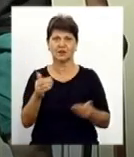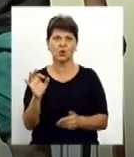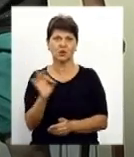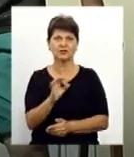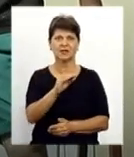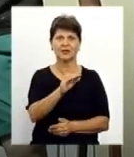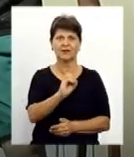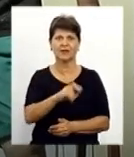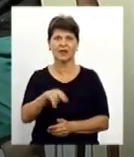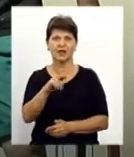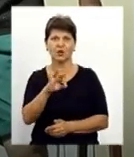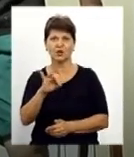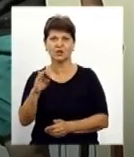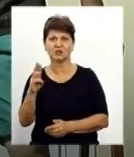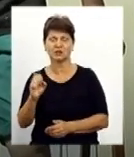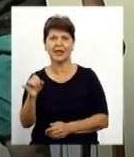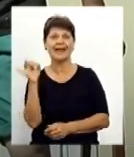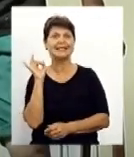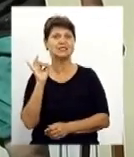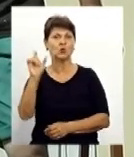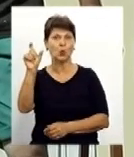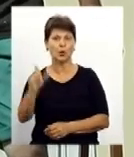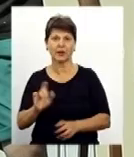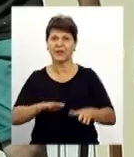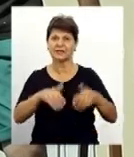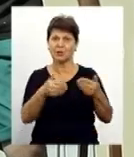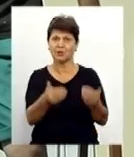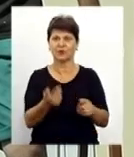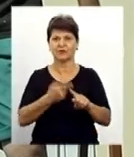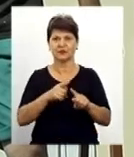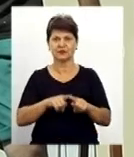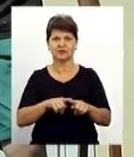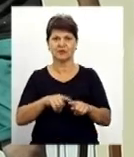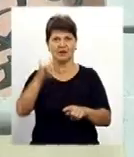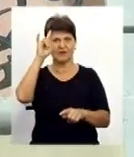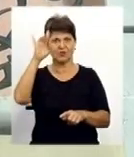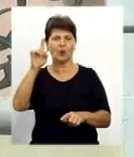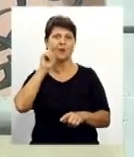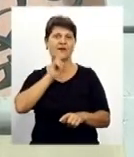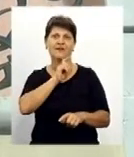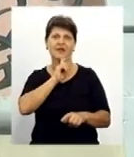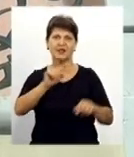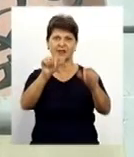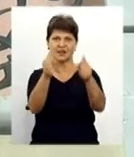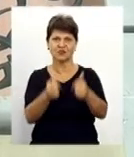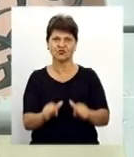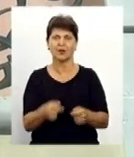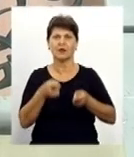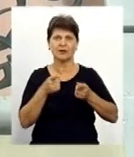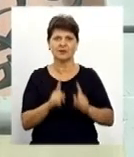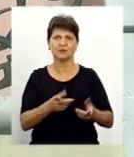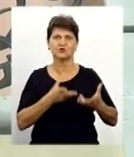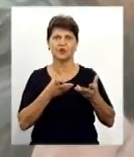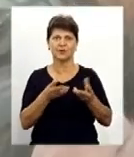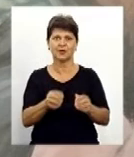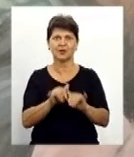історика, який нам запропонував постаті відомих війничан, які дійсно вплинули